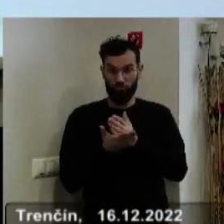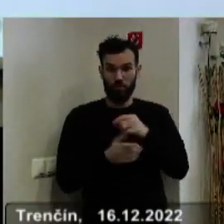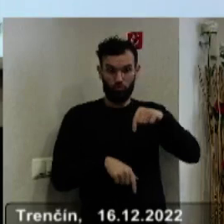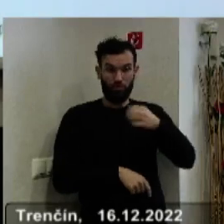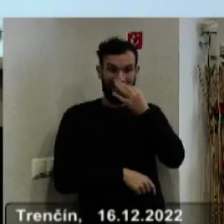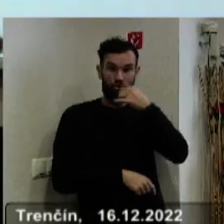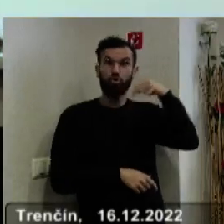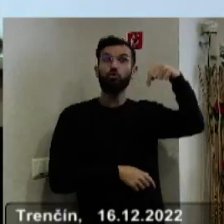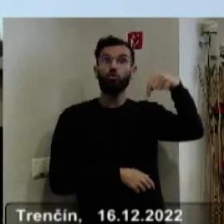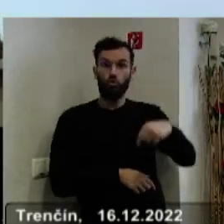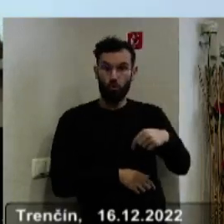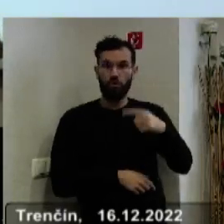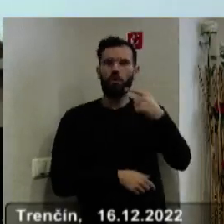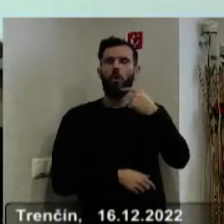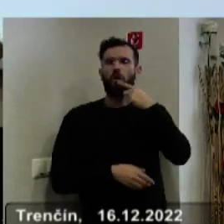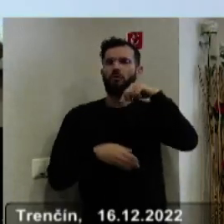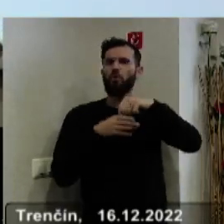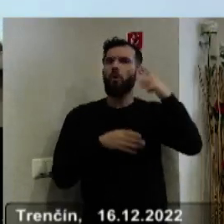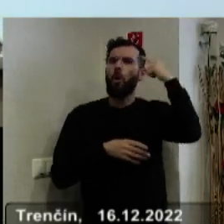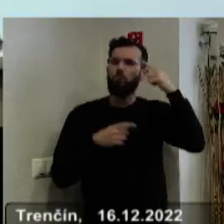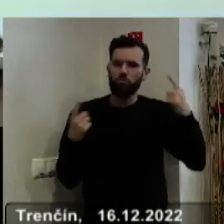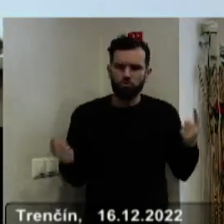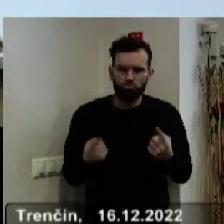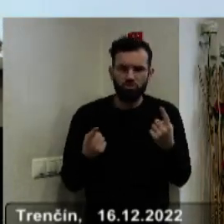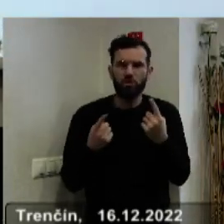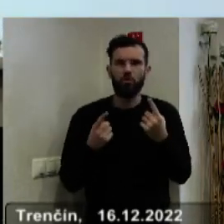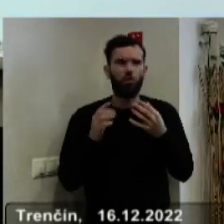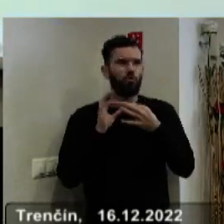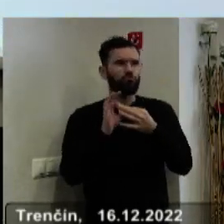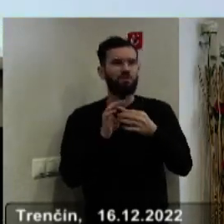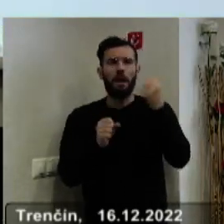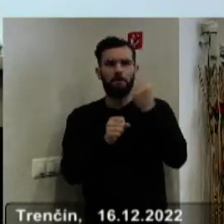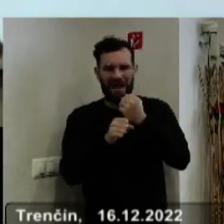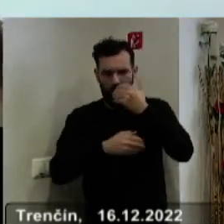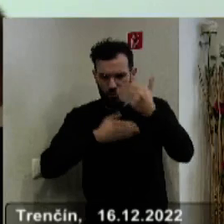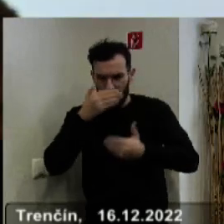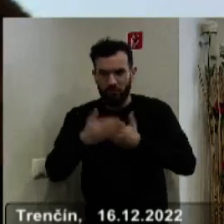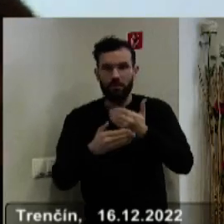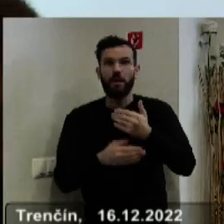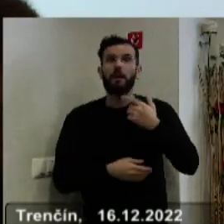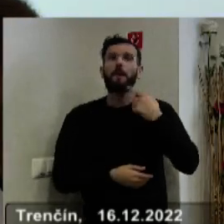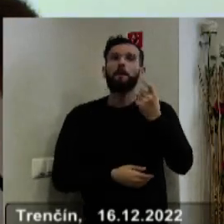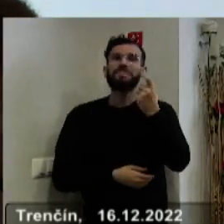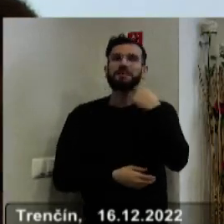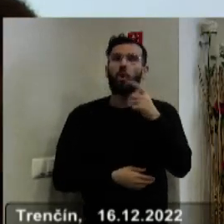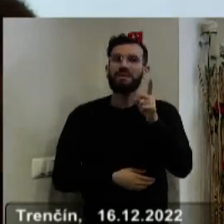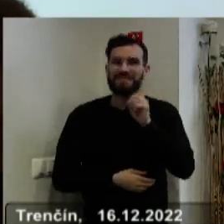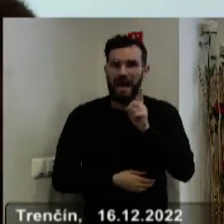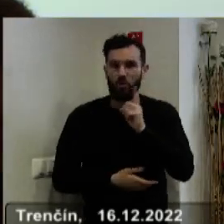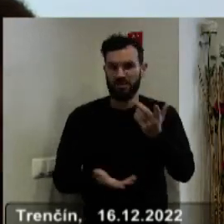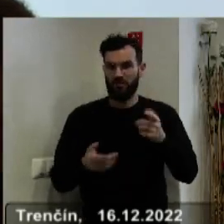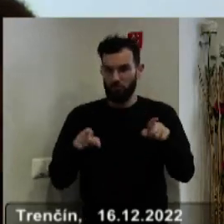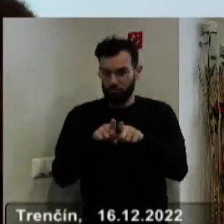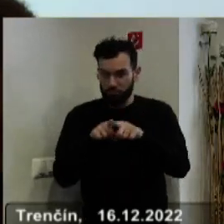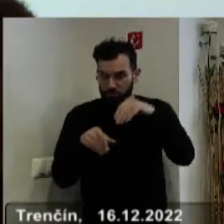Tam doplňame aj ďalšie odborné činnosti, zabezpečovanie pomoci pri pracovnom uplatňovaní, ale aj psychologickú starostlivosť. Čo